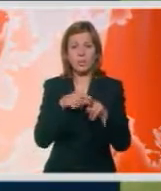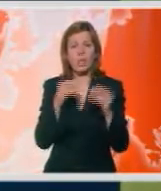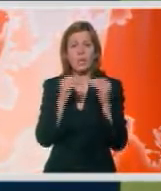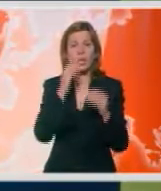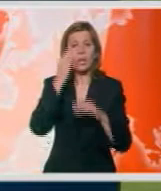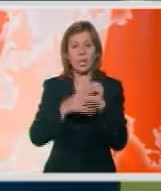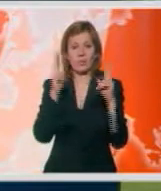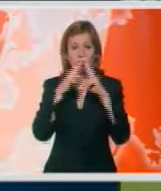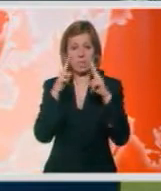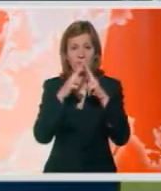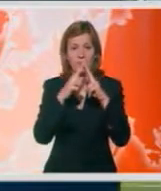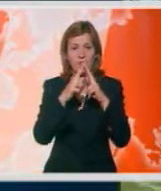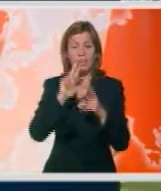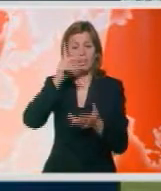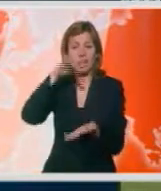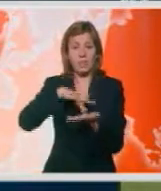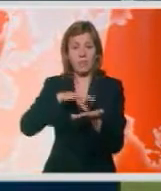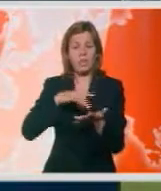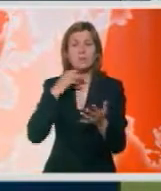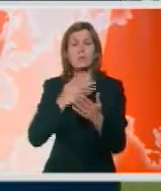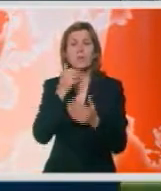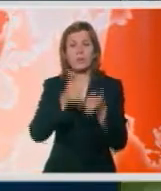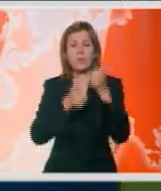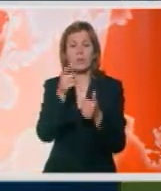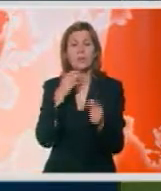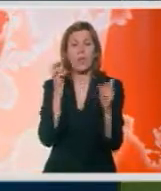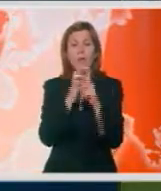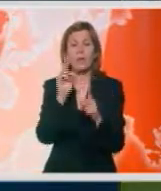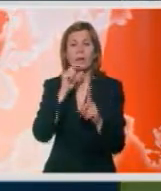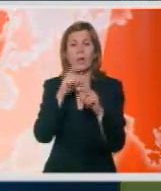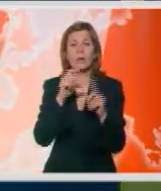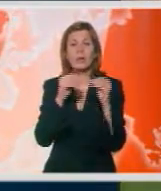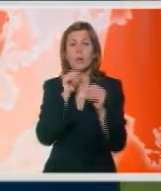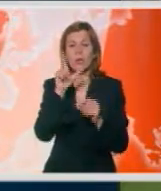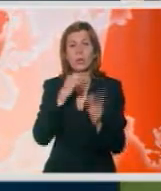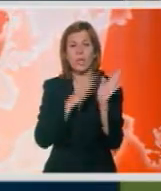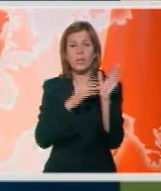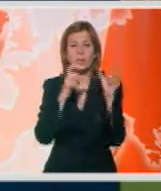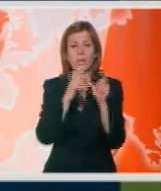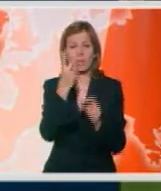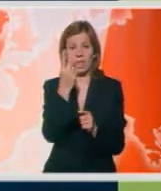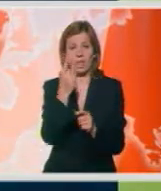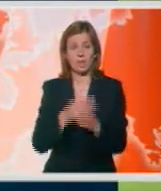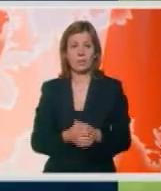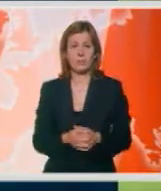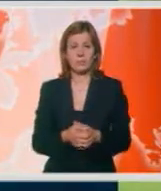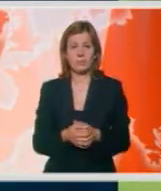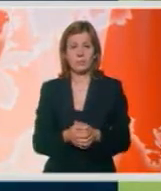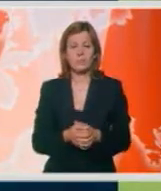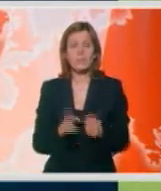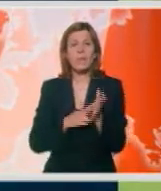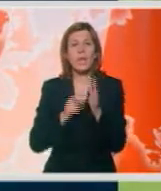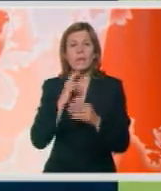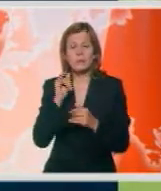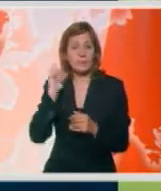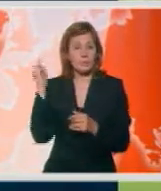korončin 2-2. Treće mesto na turniru osvojo je domaćem New York Red Bull pobedom nad Manchester City na 2-1. Na turneji